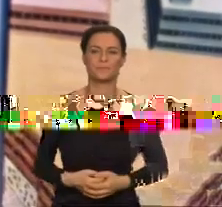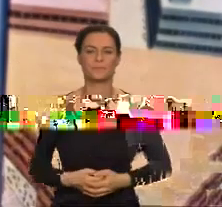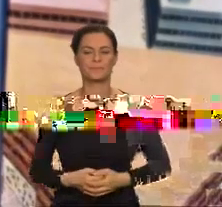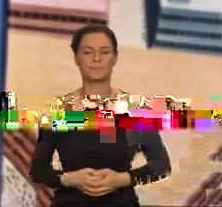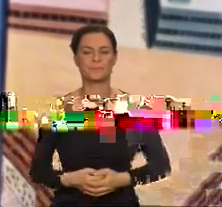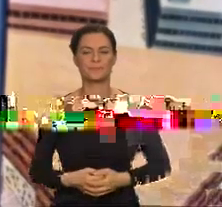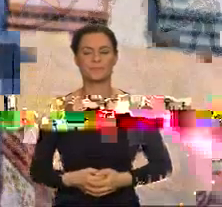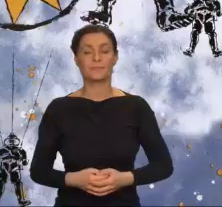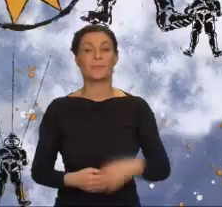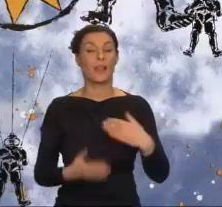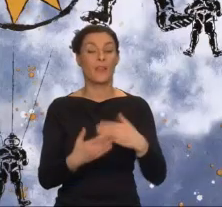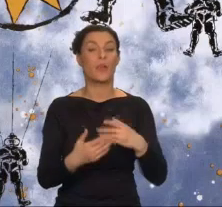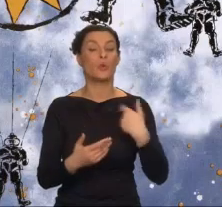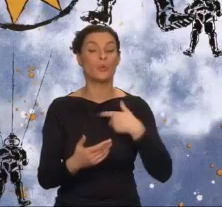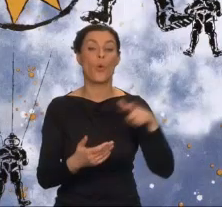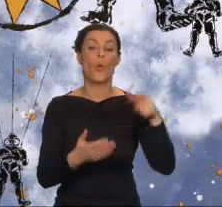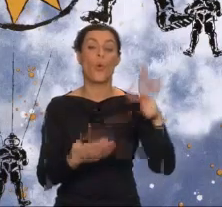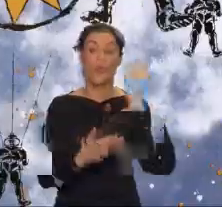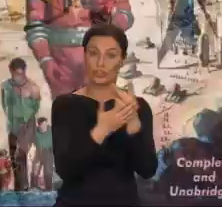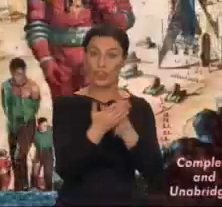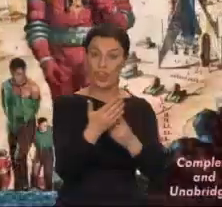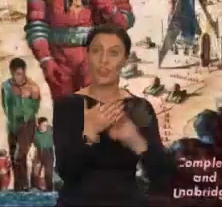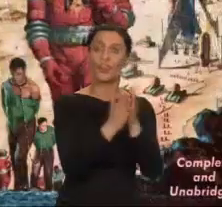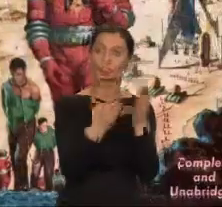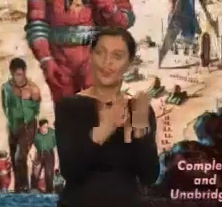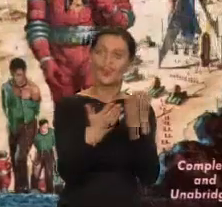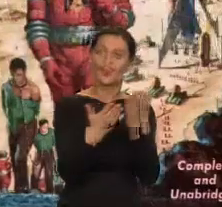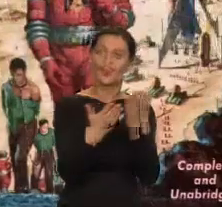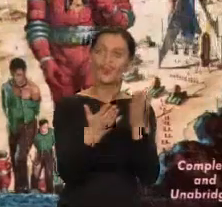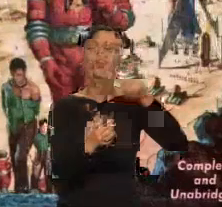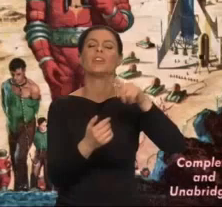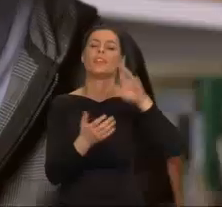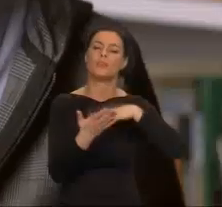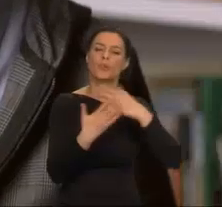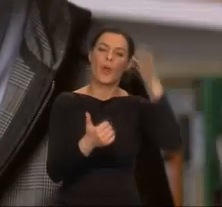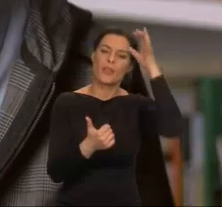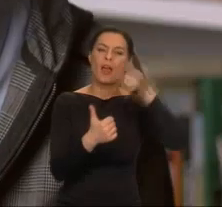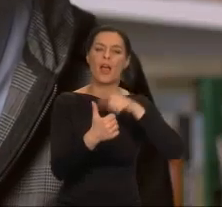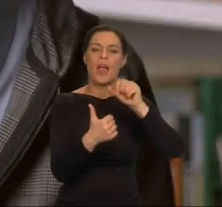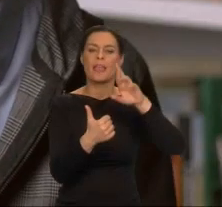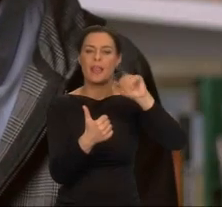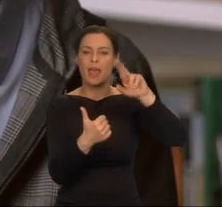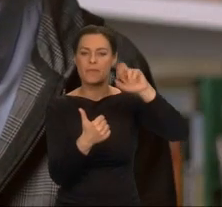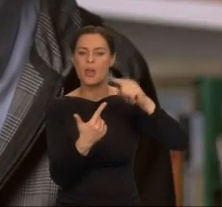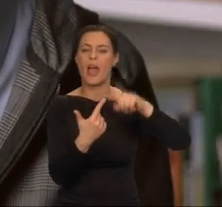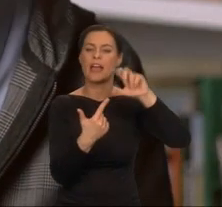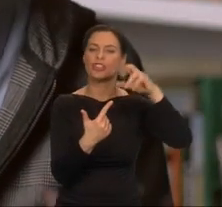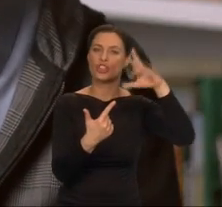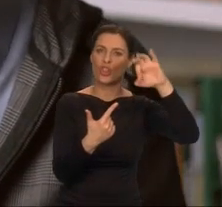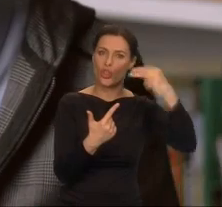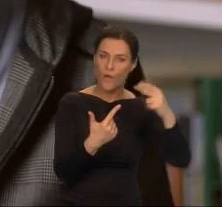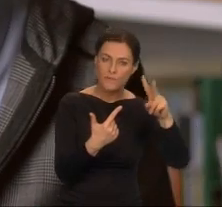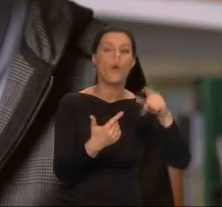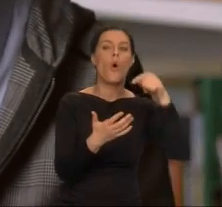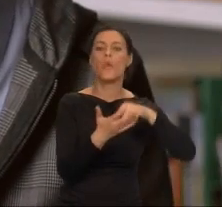Pierwsze pokolenie autorów science fiction z Heinleinem i Asimowem głosiło potęgę nauki w czasach, gdy